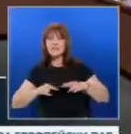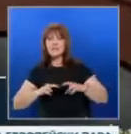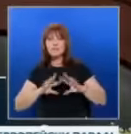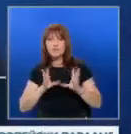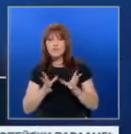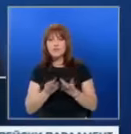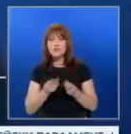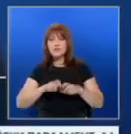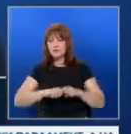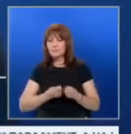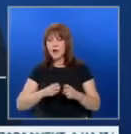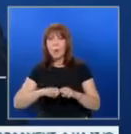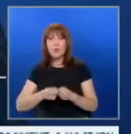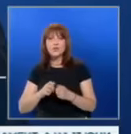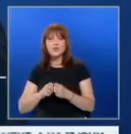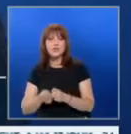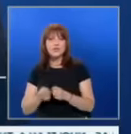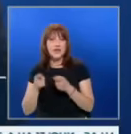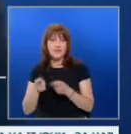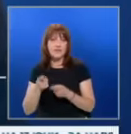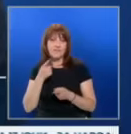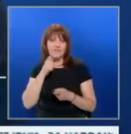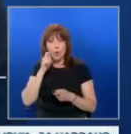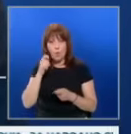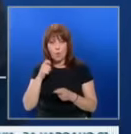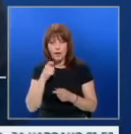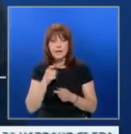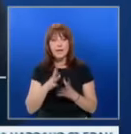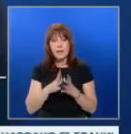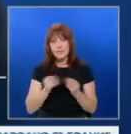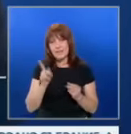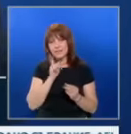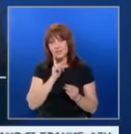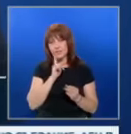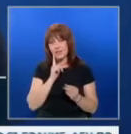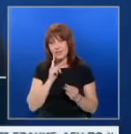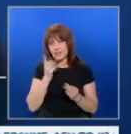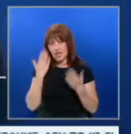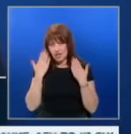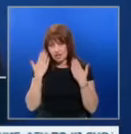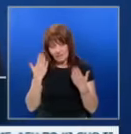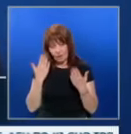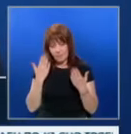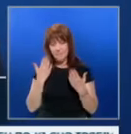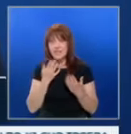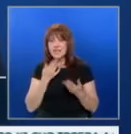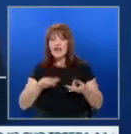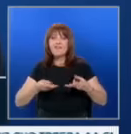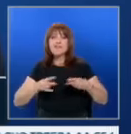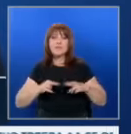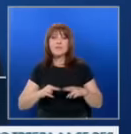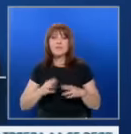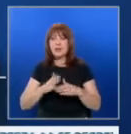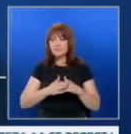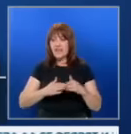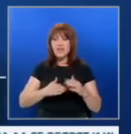агресията на Русия в Украина, разбира се, за съжаление, без човешките животи. Става въпрос за възстановяване на